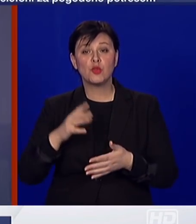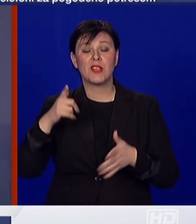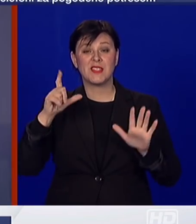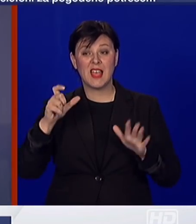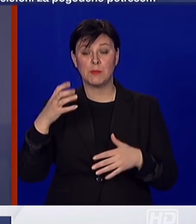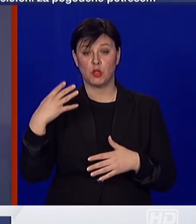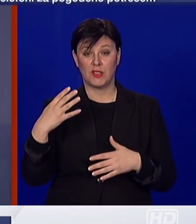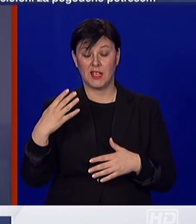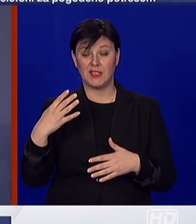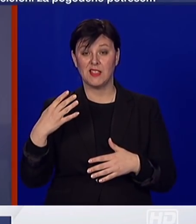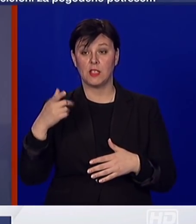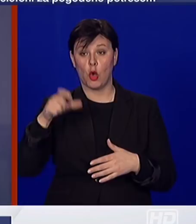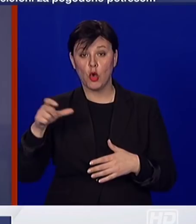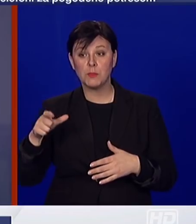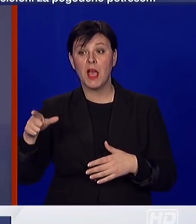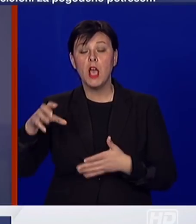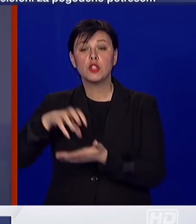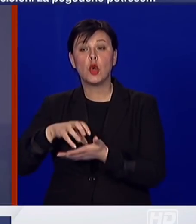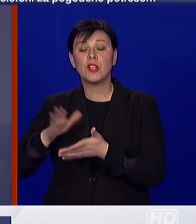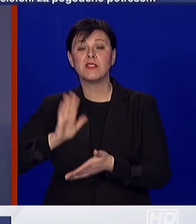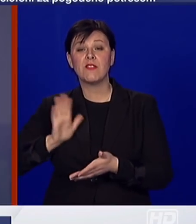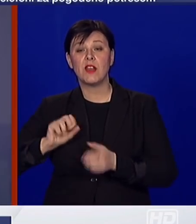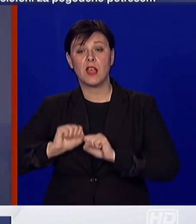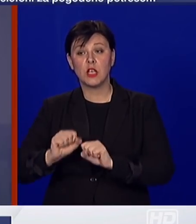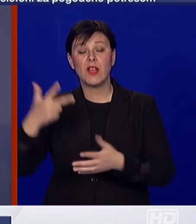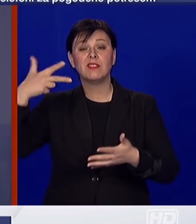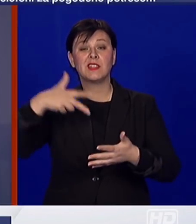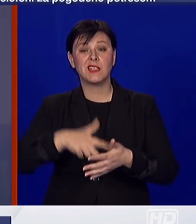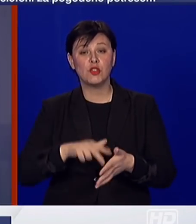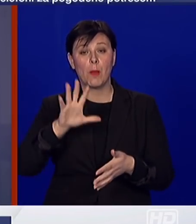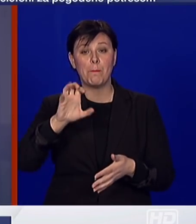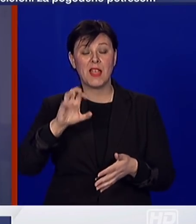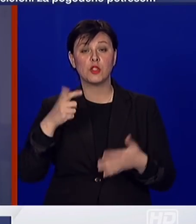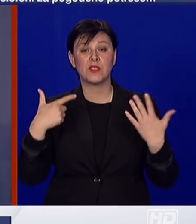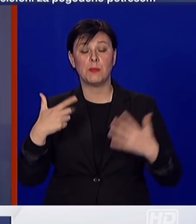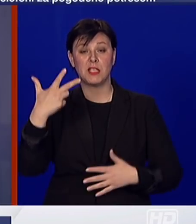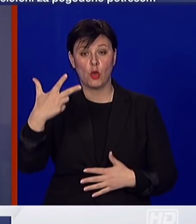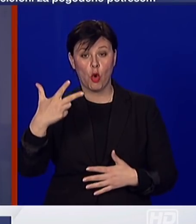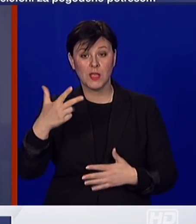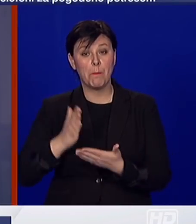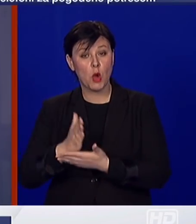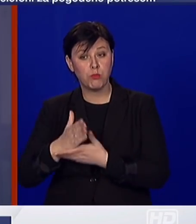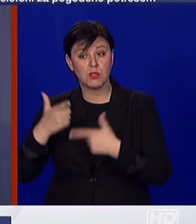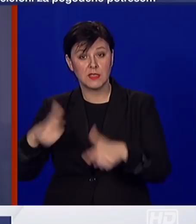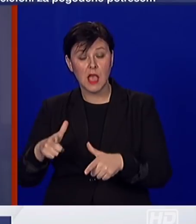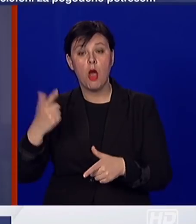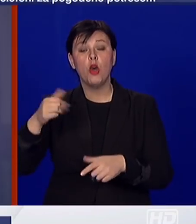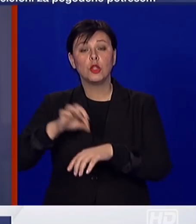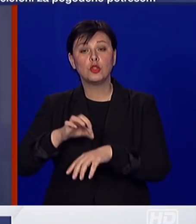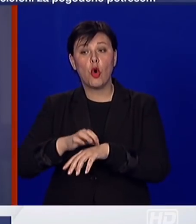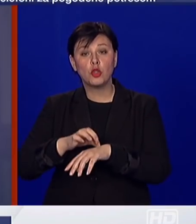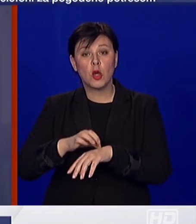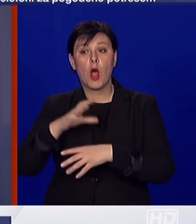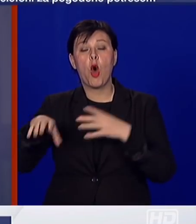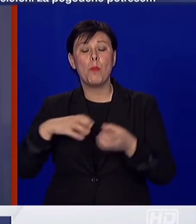osoba, od stožera civilne zaštite 3.5708, od liječnika primarne